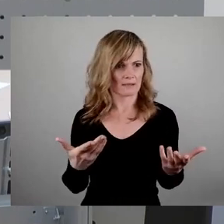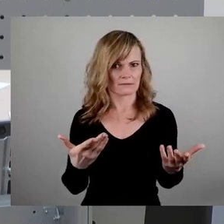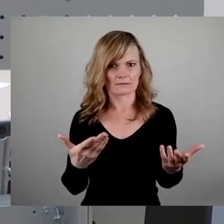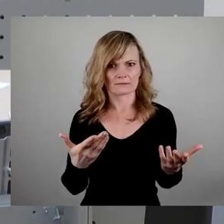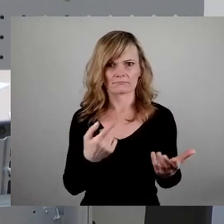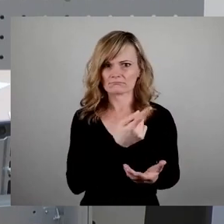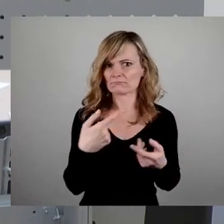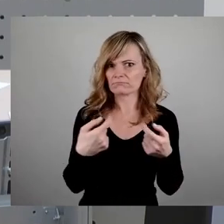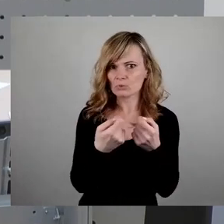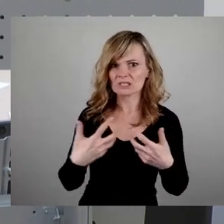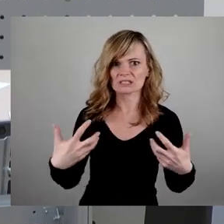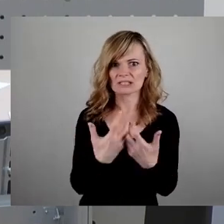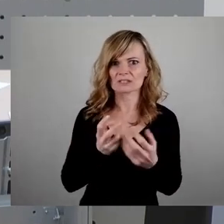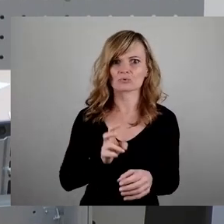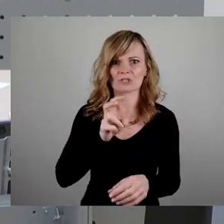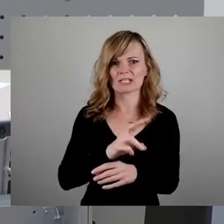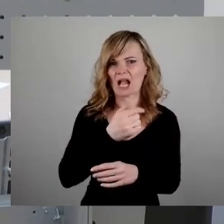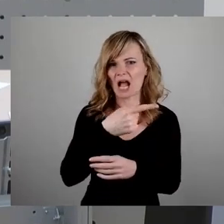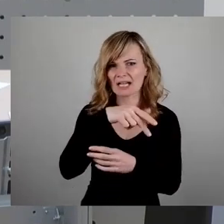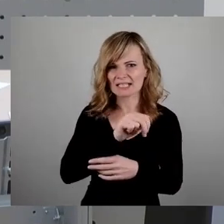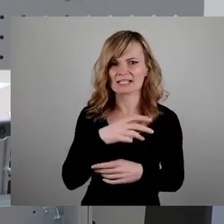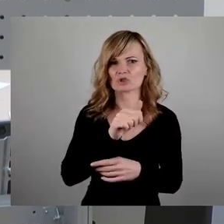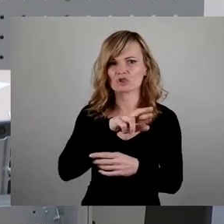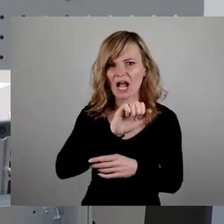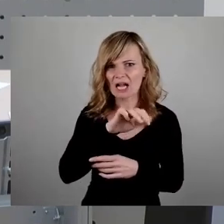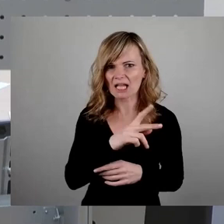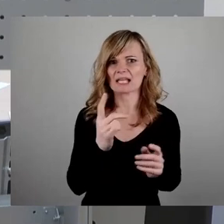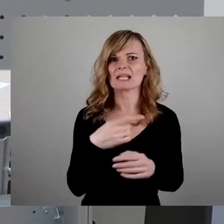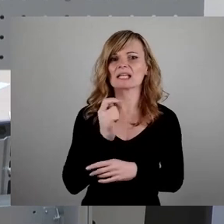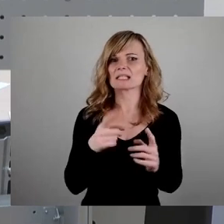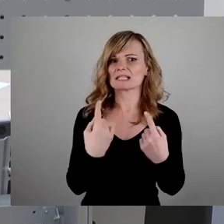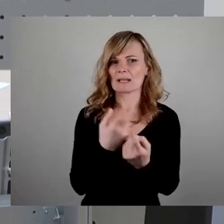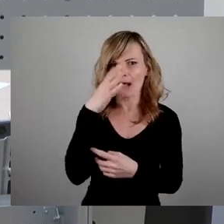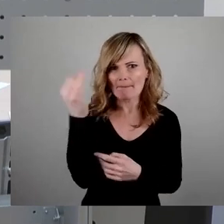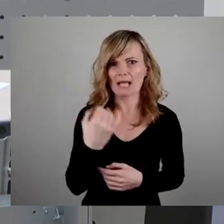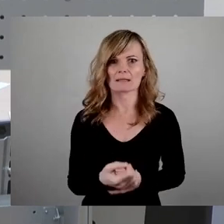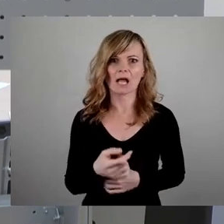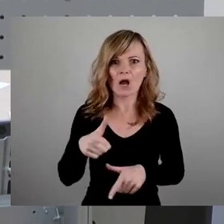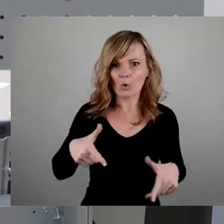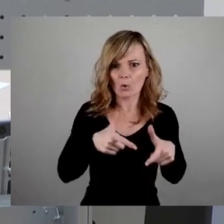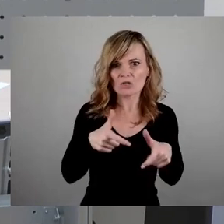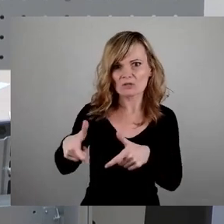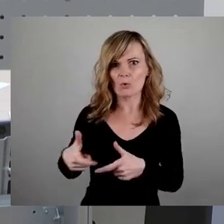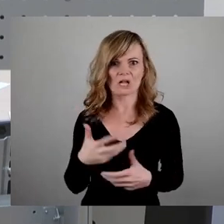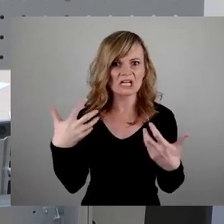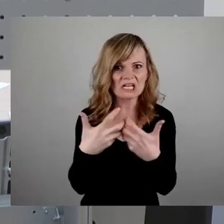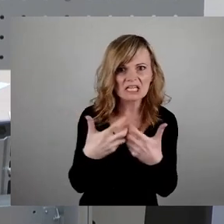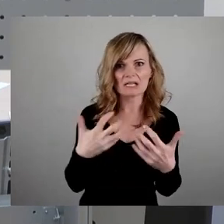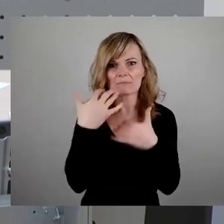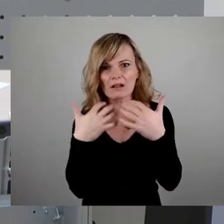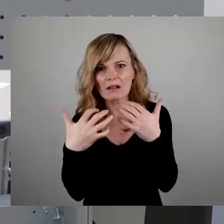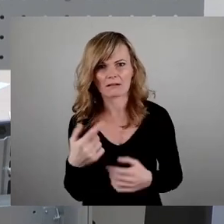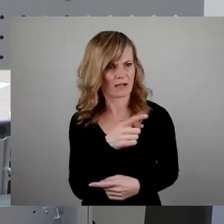Ihre Bundeskriegszuständige Agnes Strack-Zimmermann kann gar nicht genug von Krieg und Rüstung bekommen. Ich höre keinen Widerspruch von Ihnen.